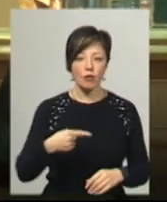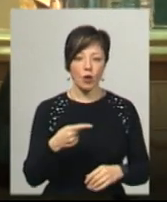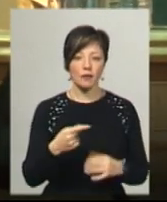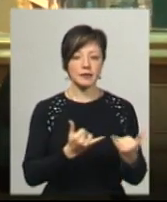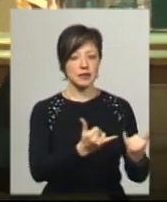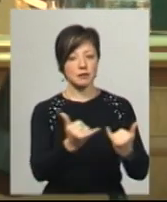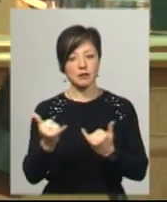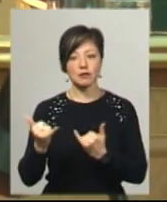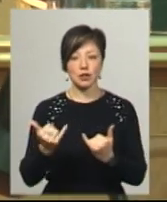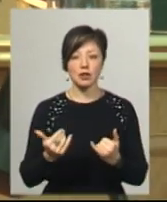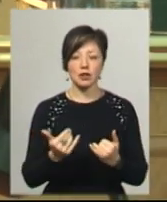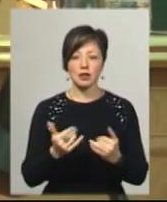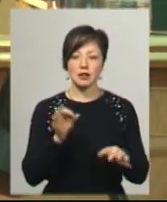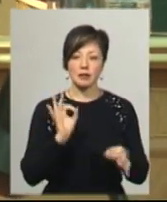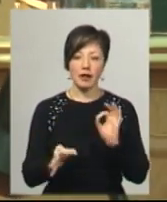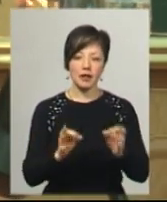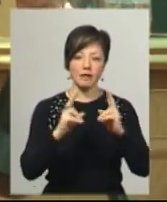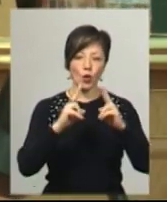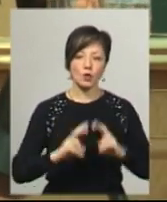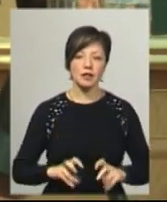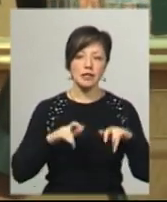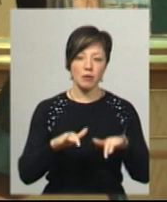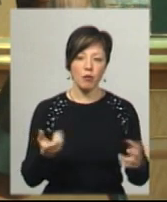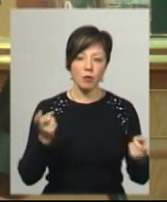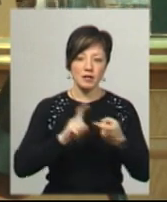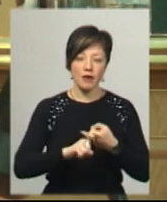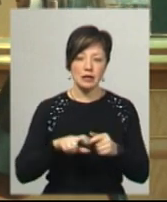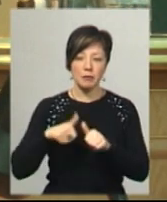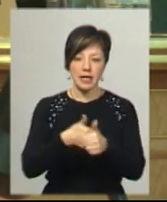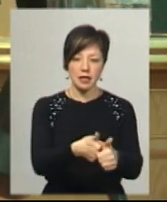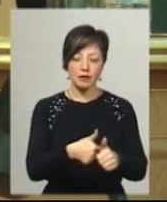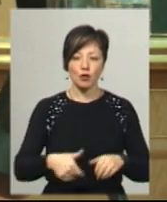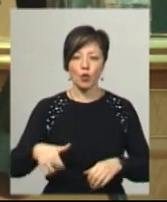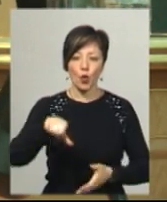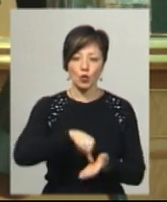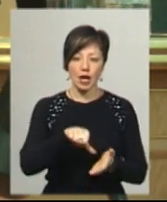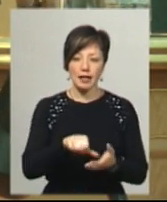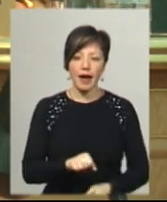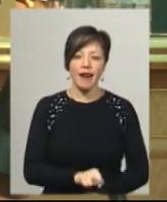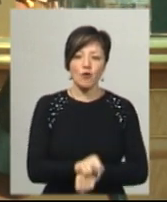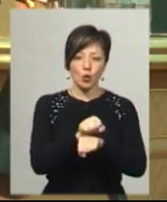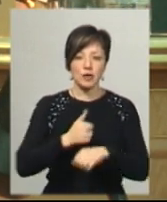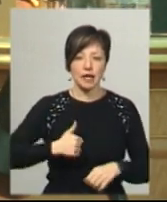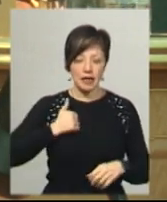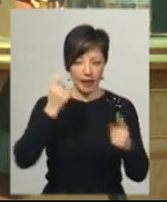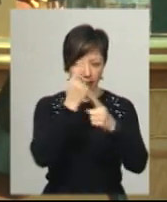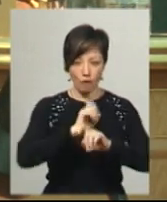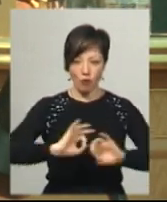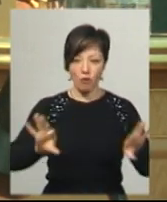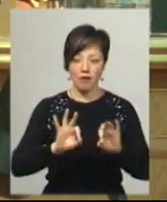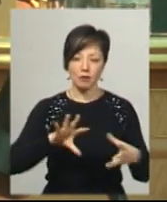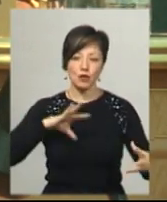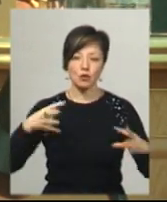Забезпечити неупереджене розслідування справ, пов'язаних з переслідуванням учасників Революції Гідності та інформування про його